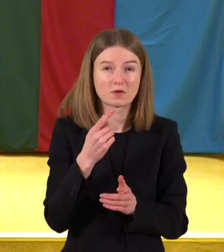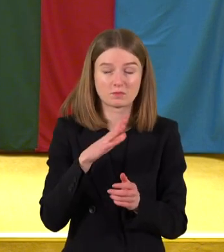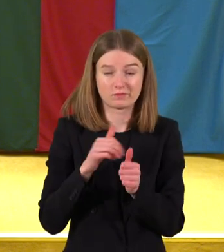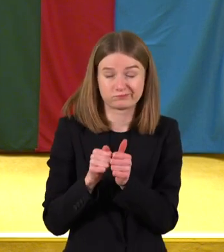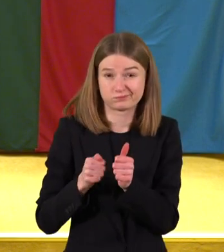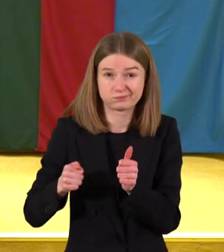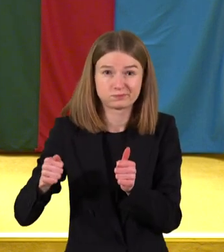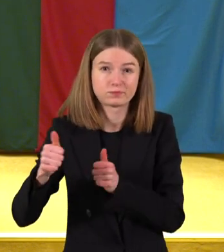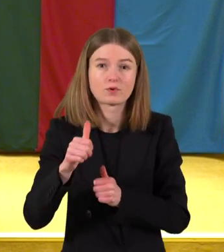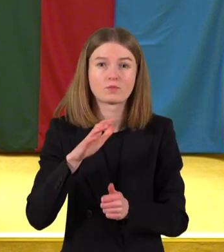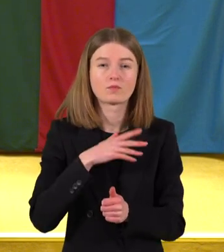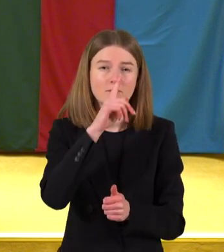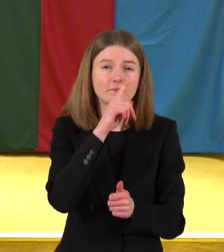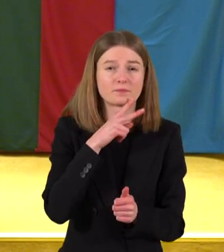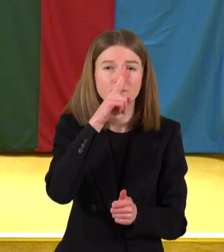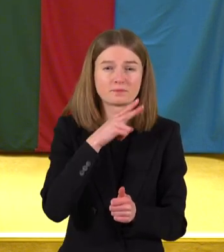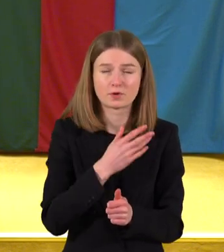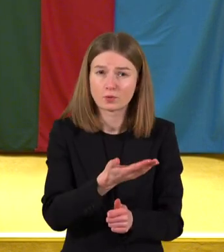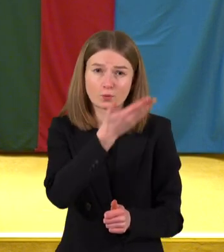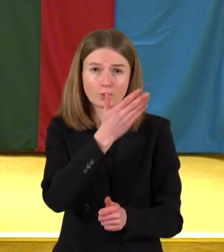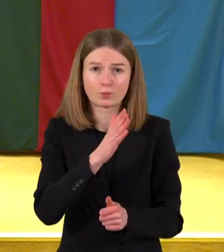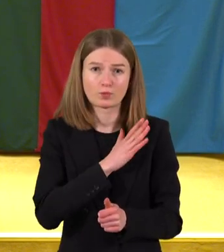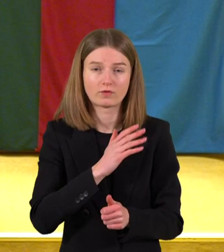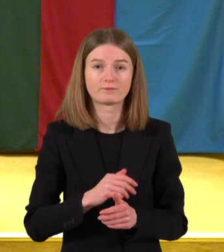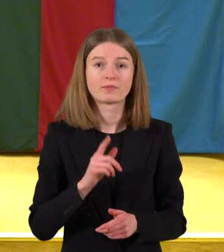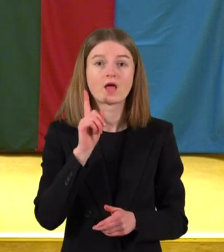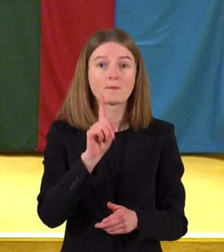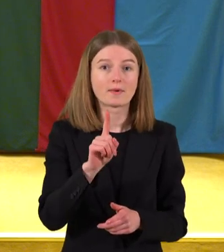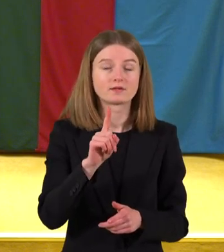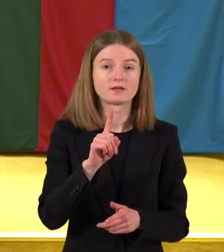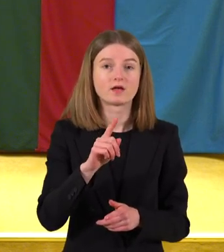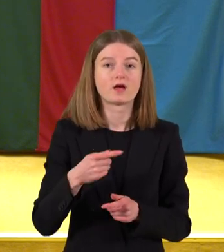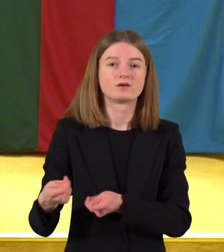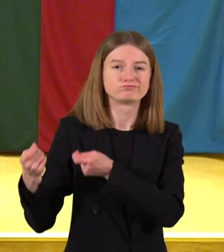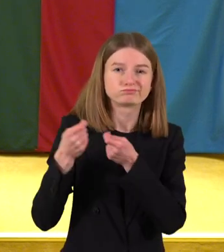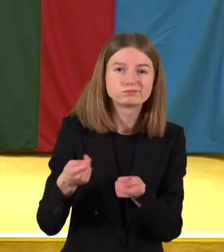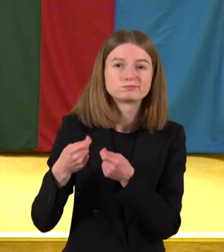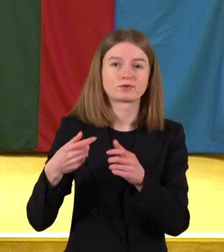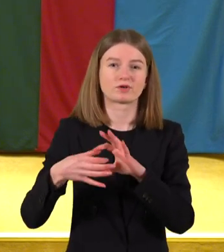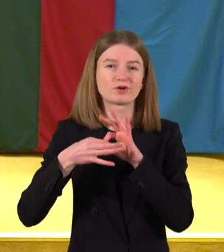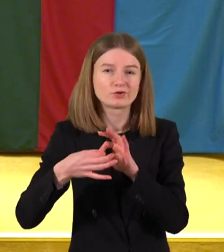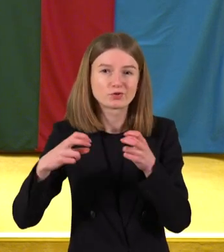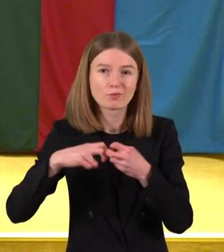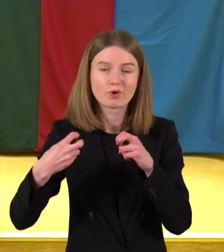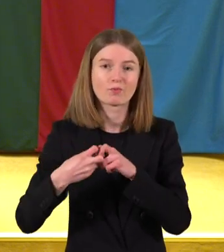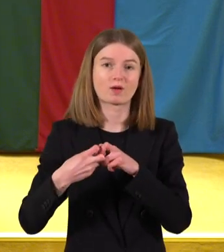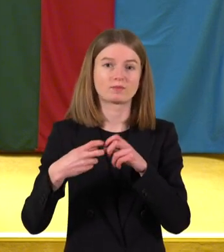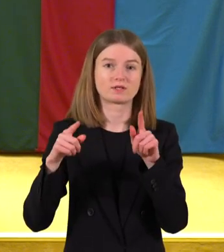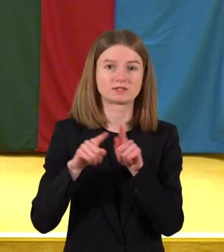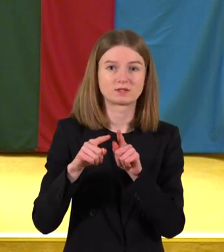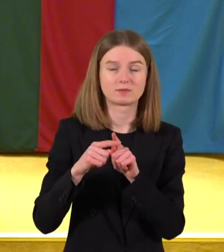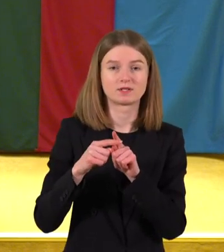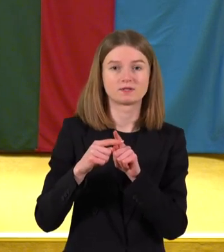ypač pirmaisiais mėnesiais, buvo milžiniškas. Tačiau logistikos, ryšių problemos, nesugebėjimas